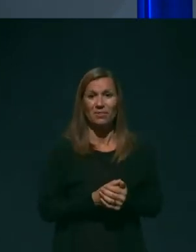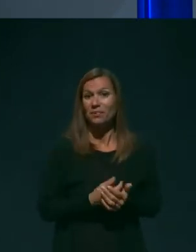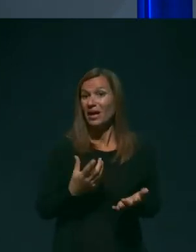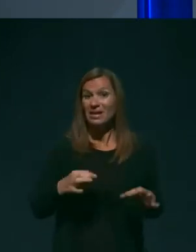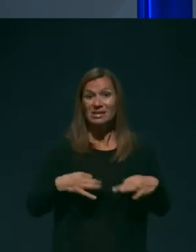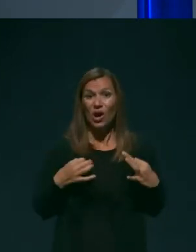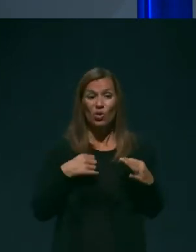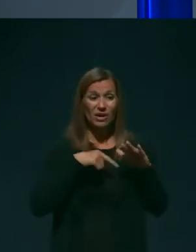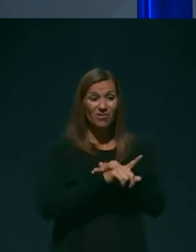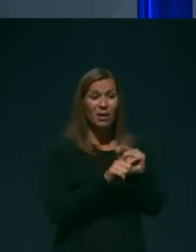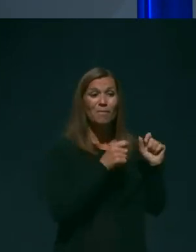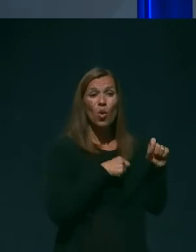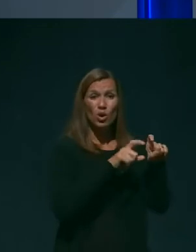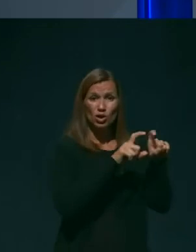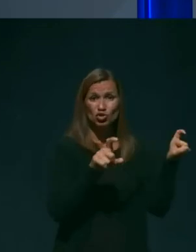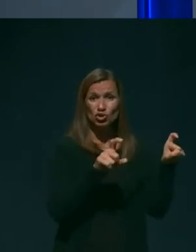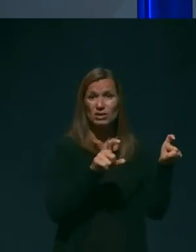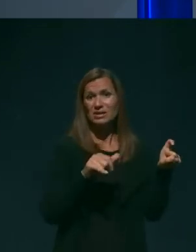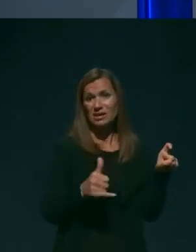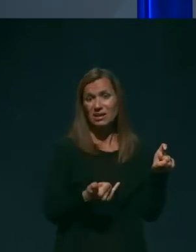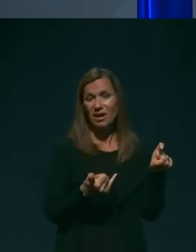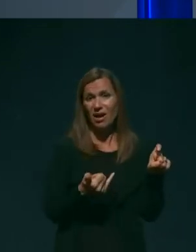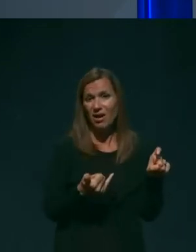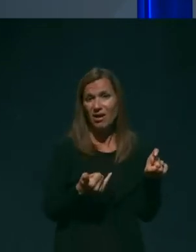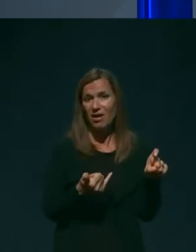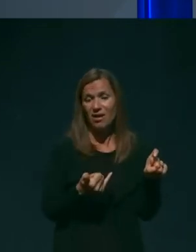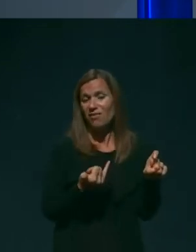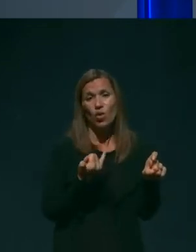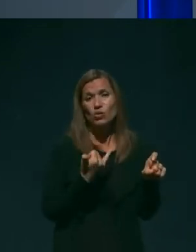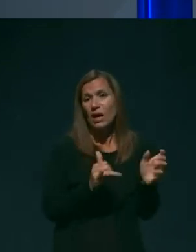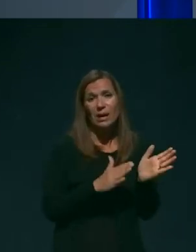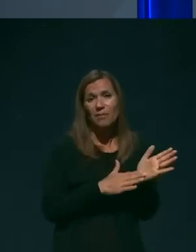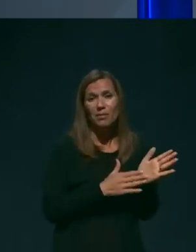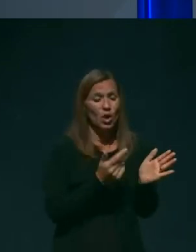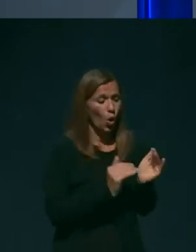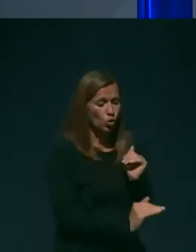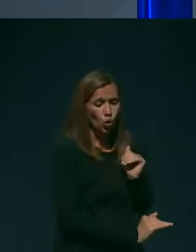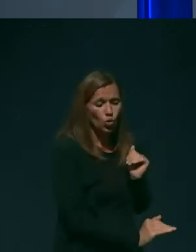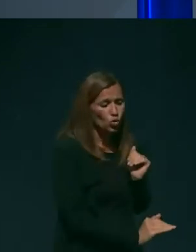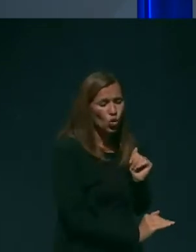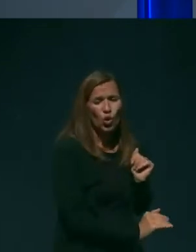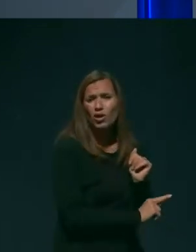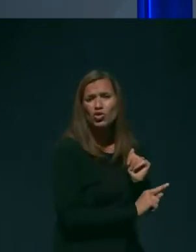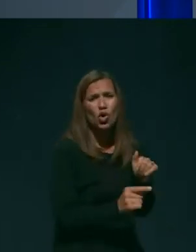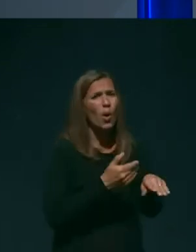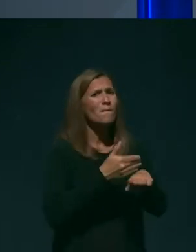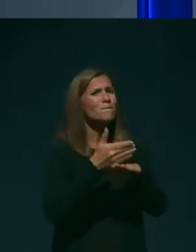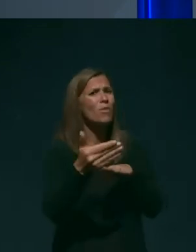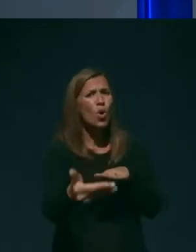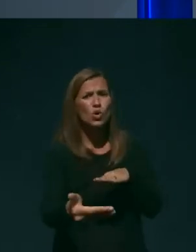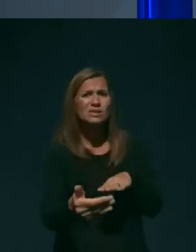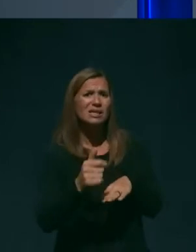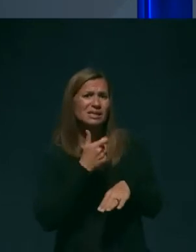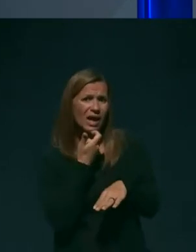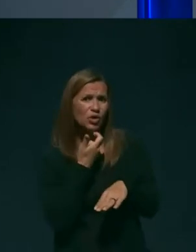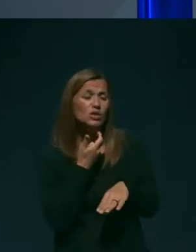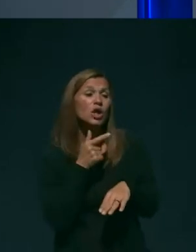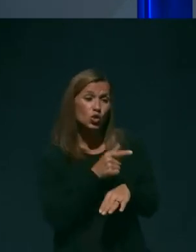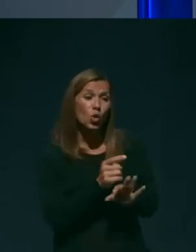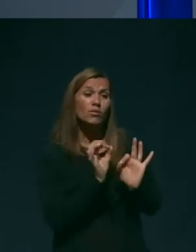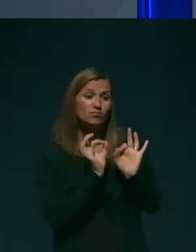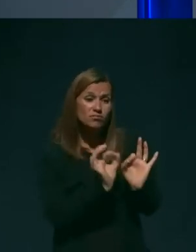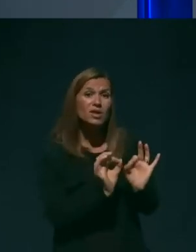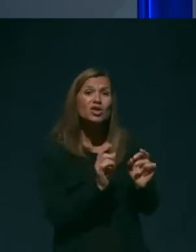bolnišnici je v vsakem primeru. Od otroške dobe pa do pozne starosti smiselno takrat, ko lahko v